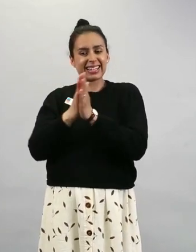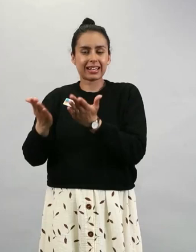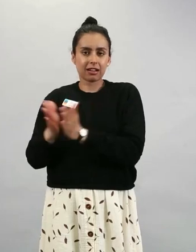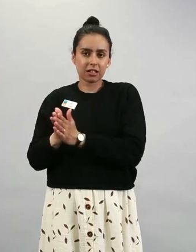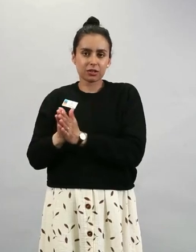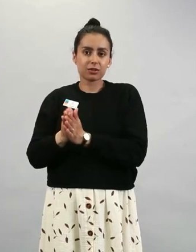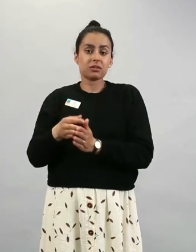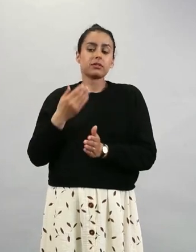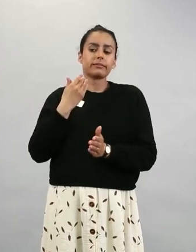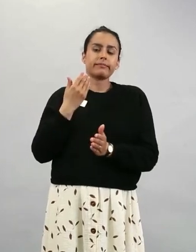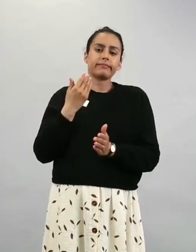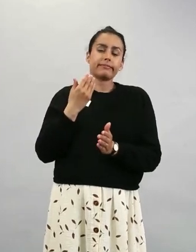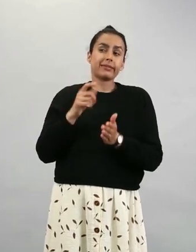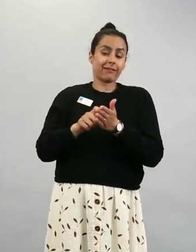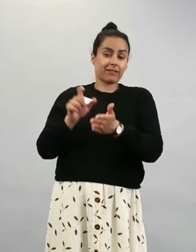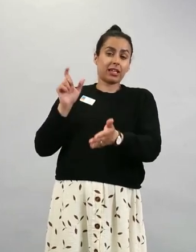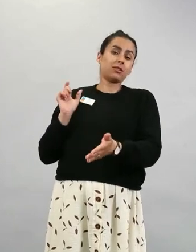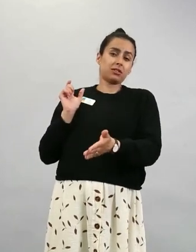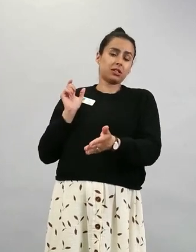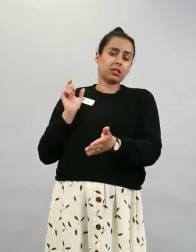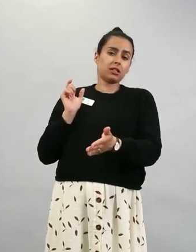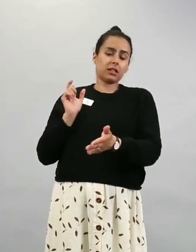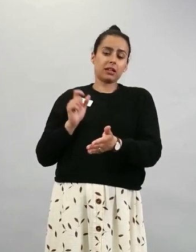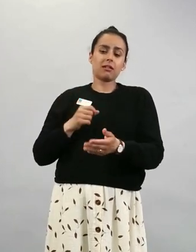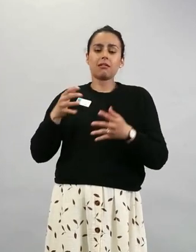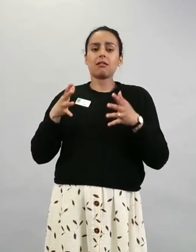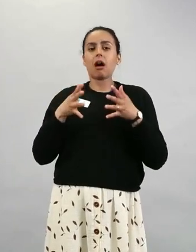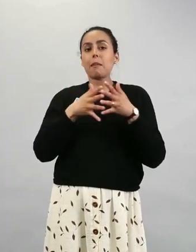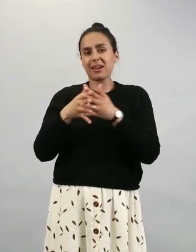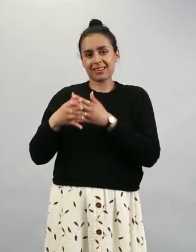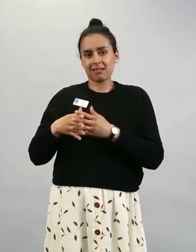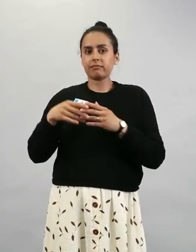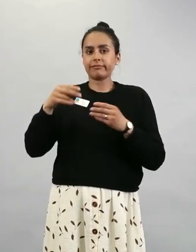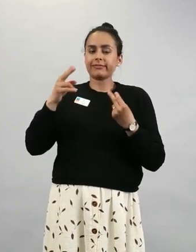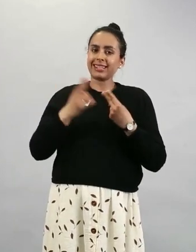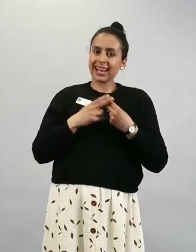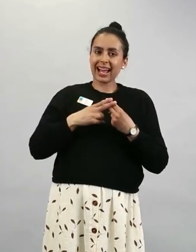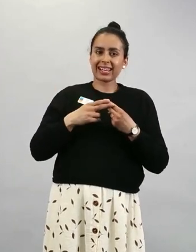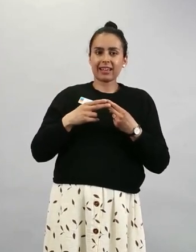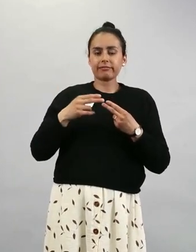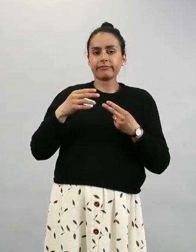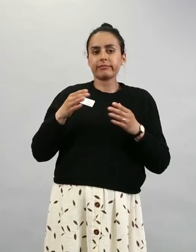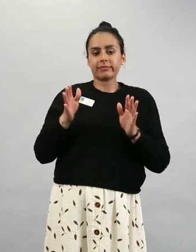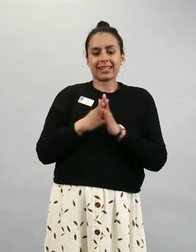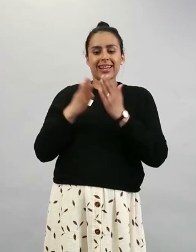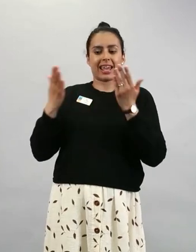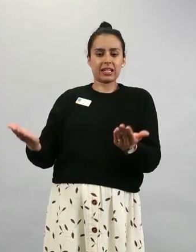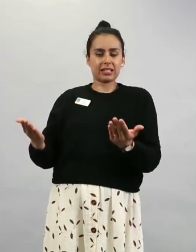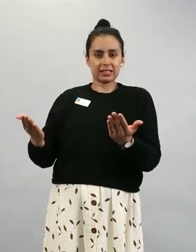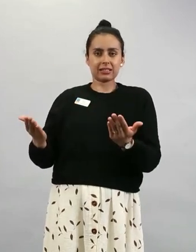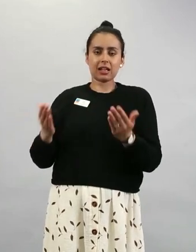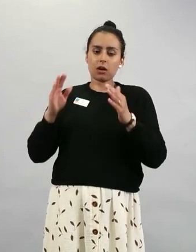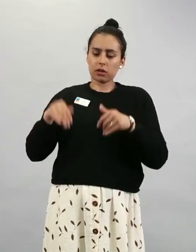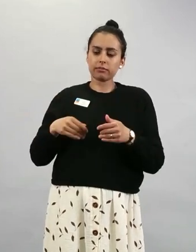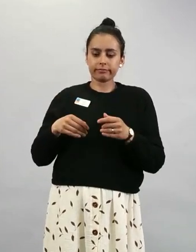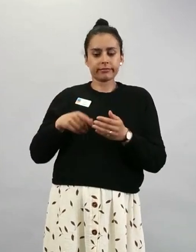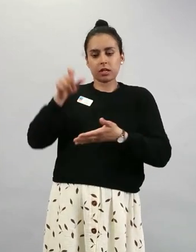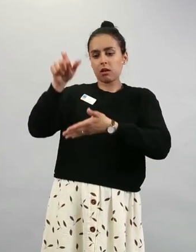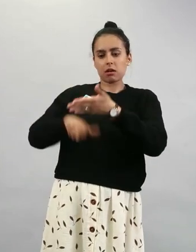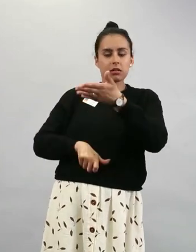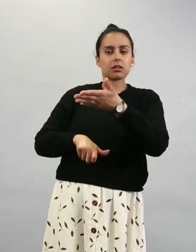Amerikan lääkäriliiton lehdessä katsaus raskaan olevien naisten